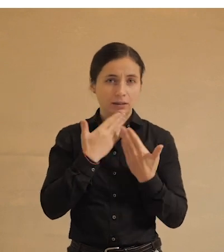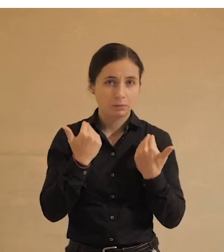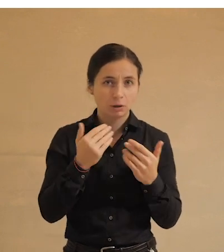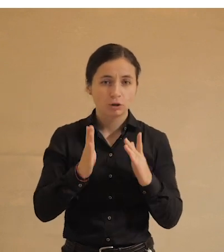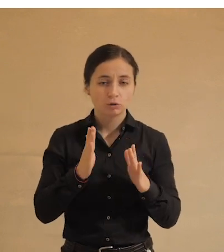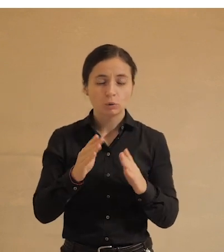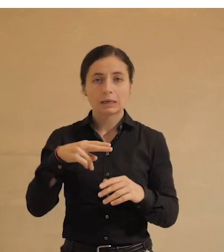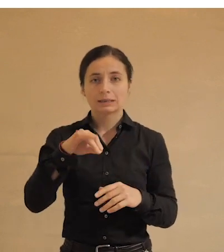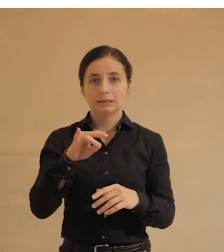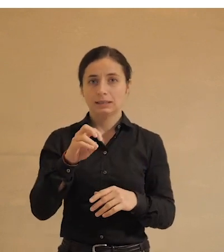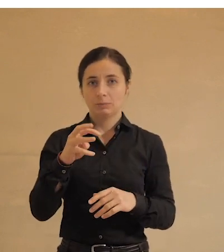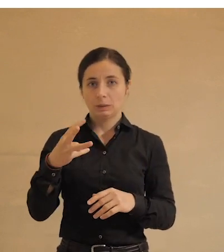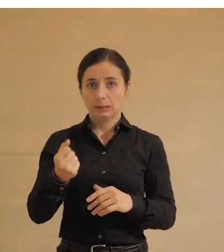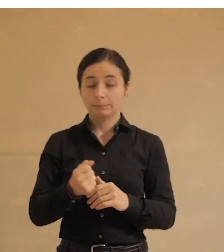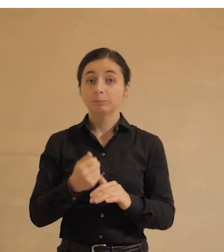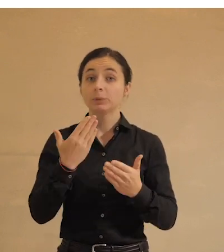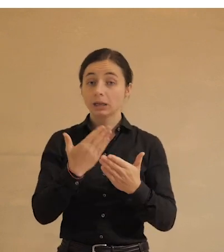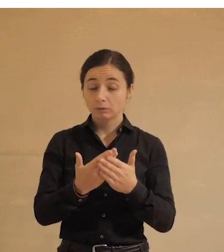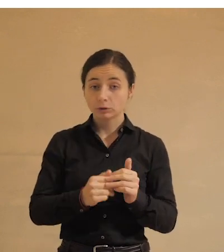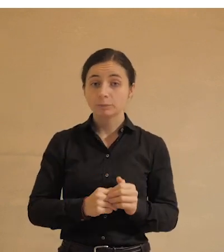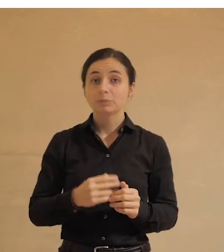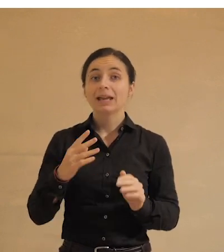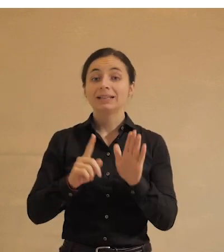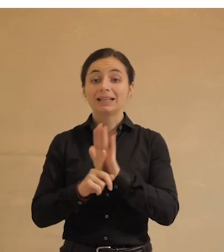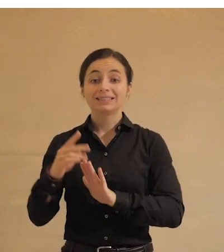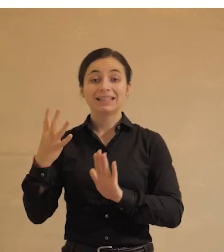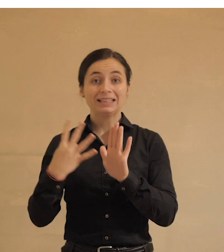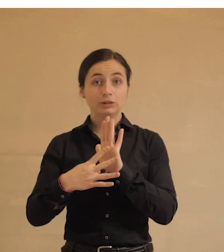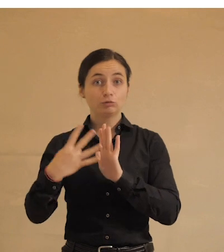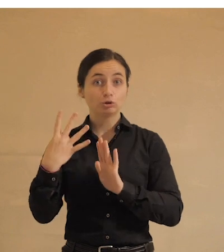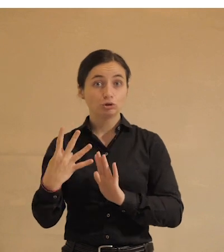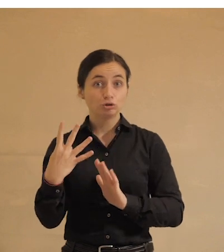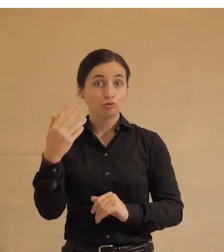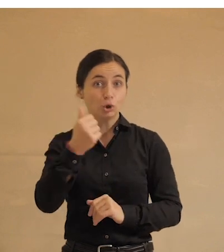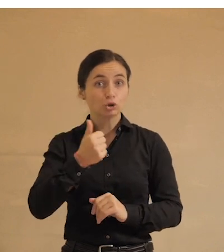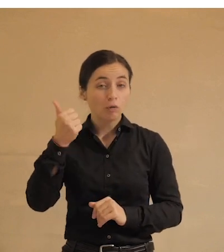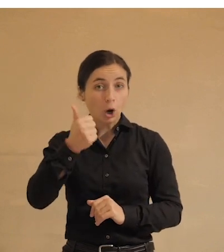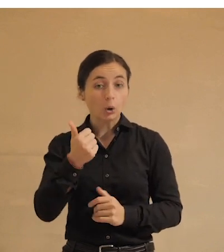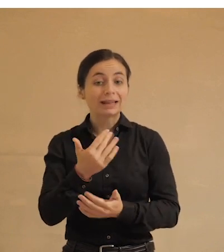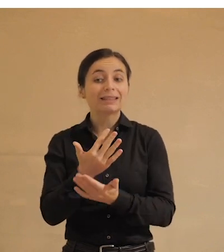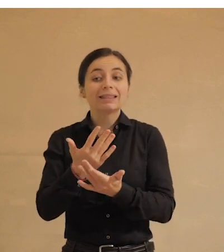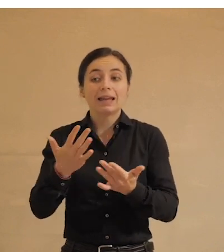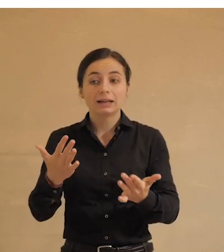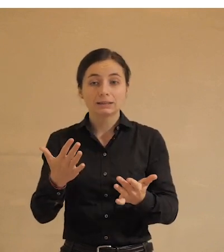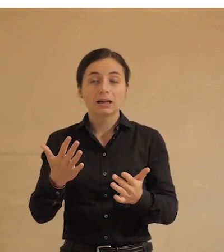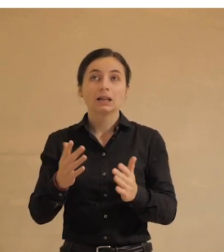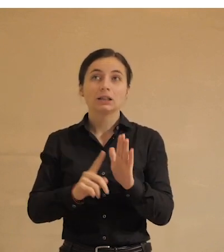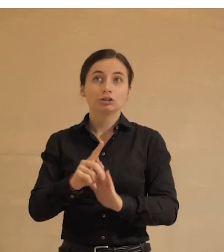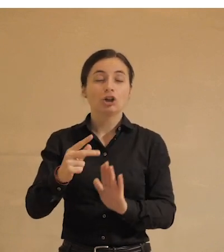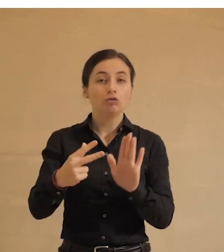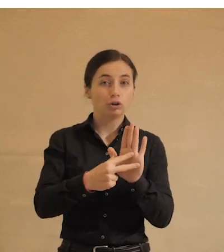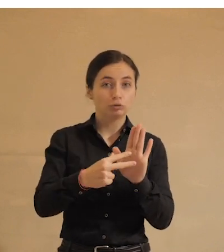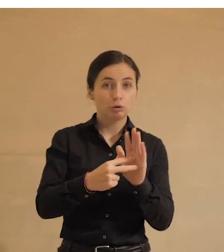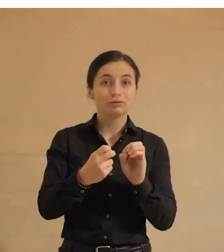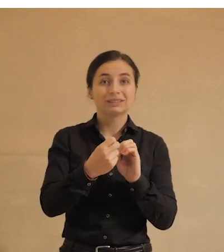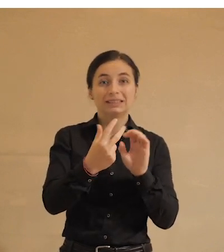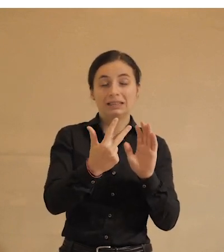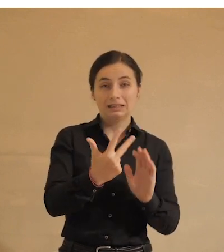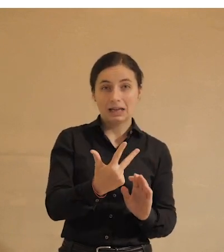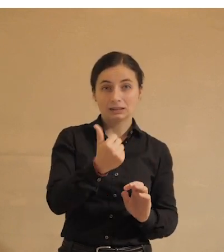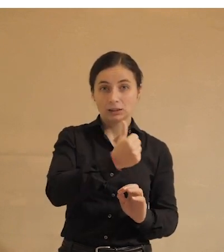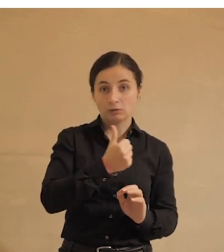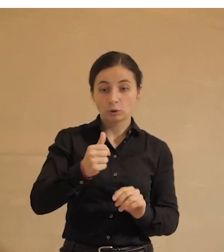себе, все только в динамике. Так вот динамика. 1994 года некоторые с 2008 либо 2013 – это